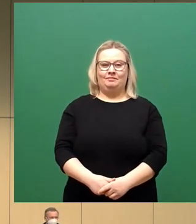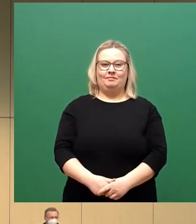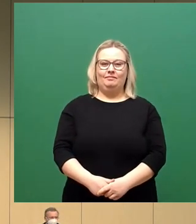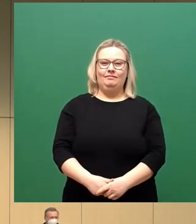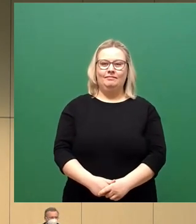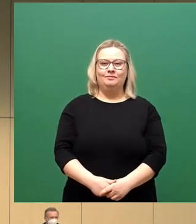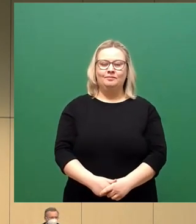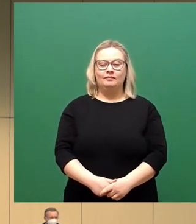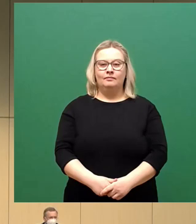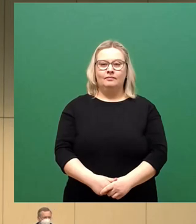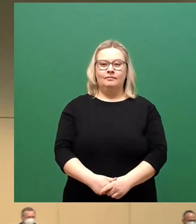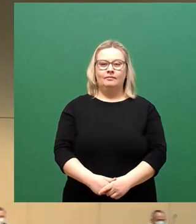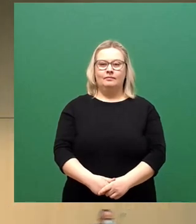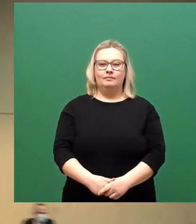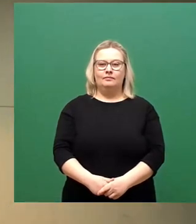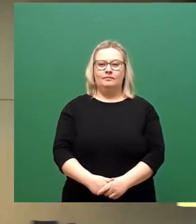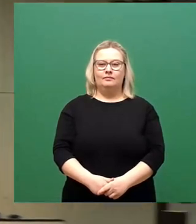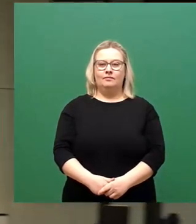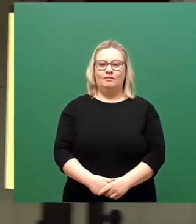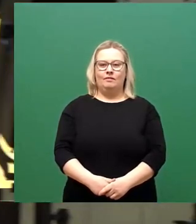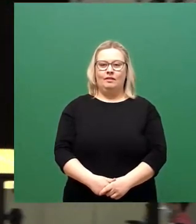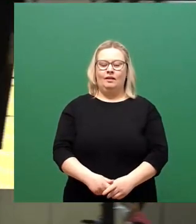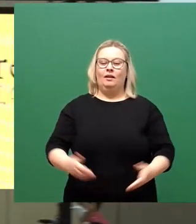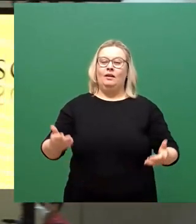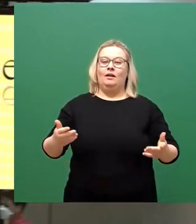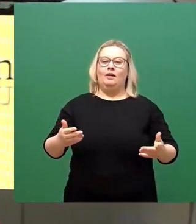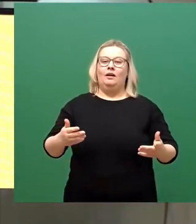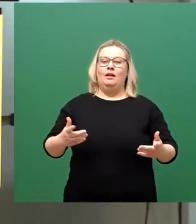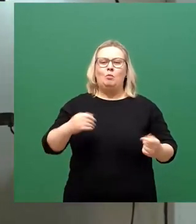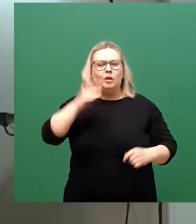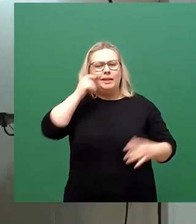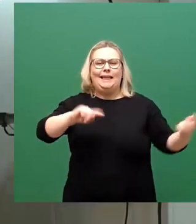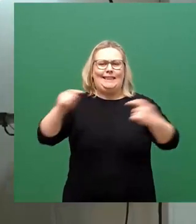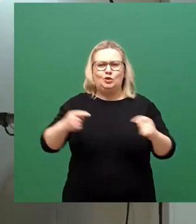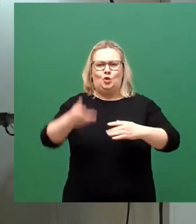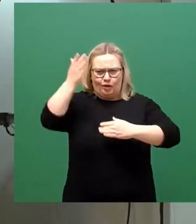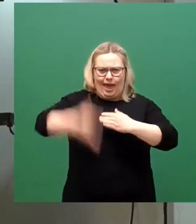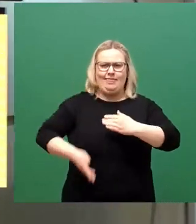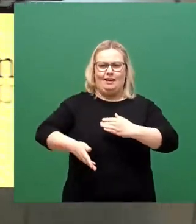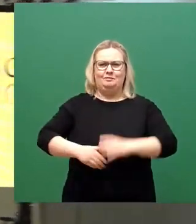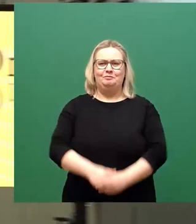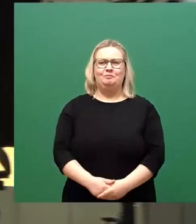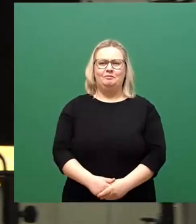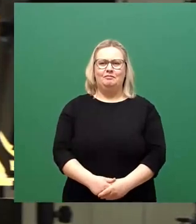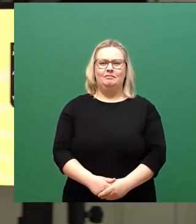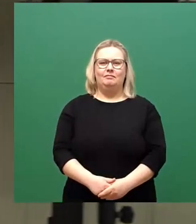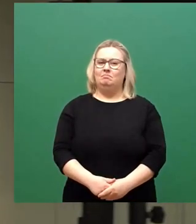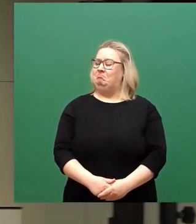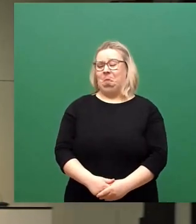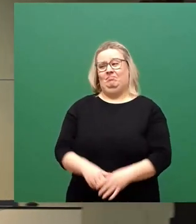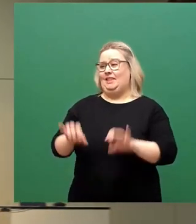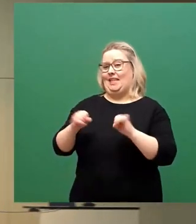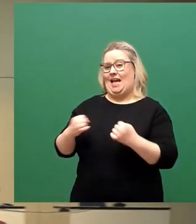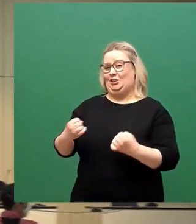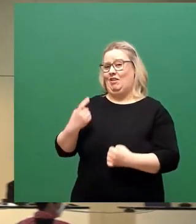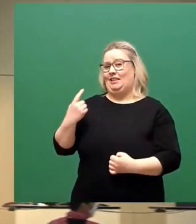Wenn sich das jetzt nicht sowieso schon ergeben hat, beantrage ich Ende der Debatte. Das können Sie nicht, weil Sie selber in der